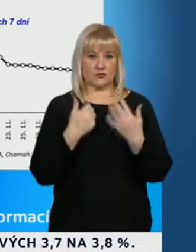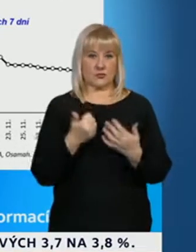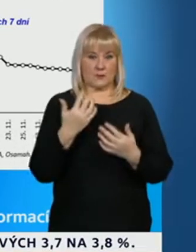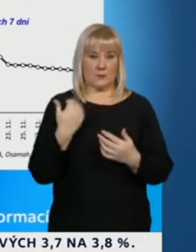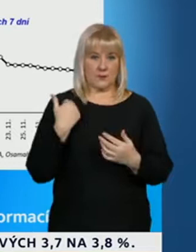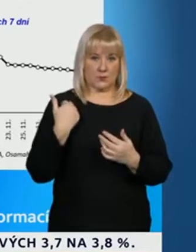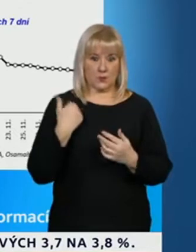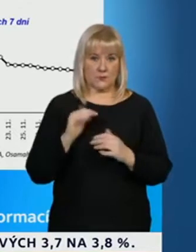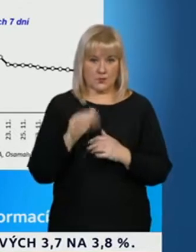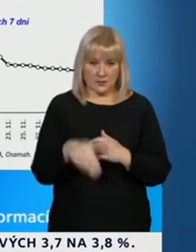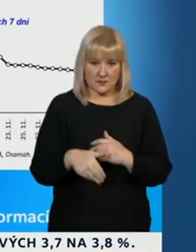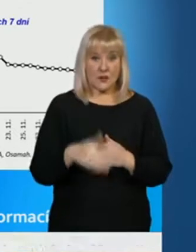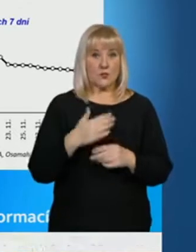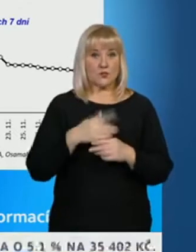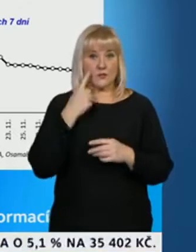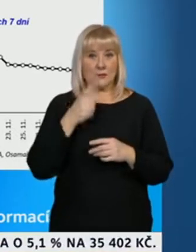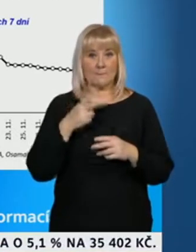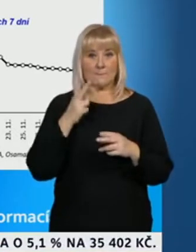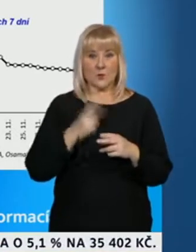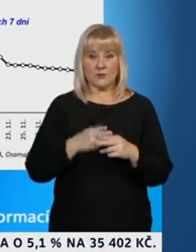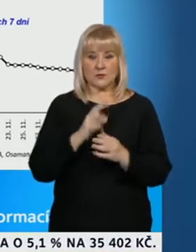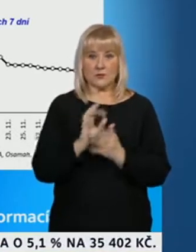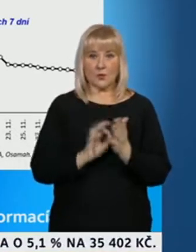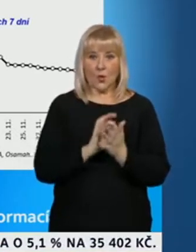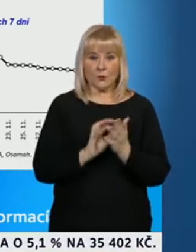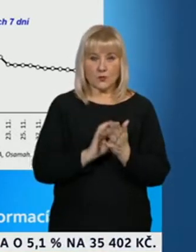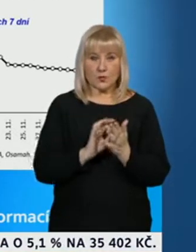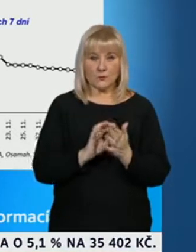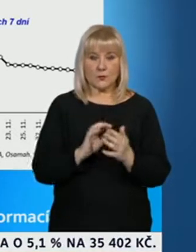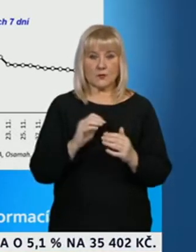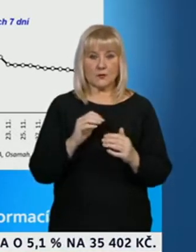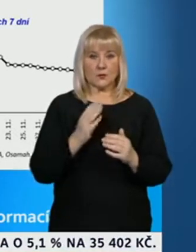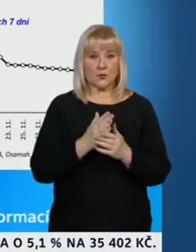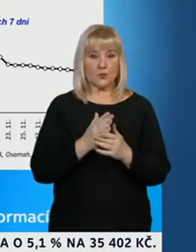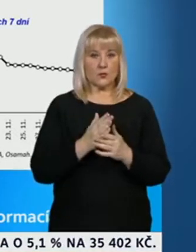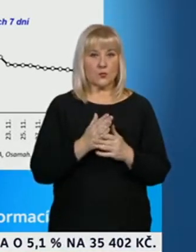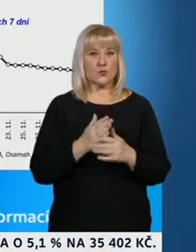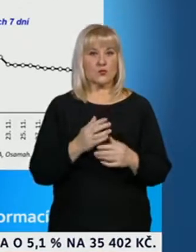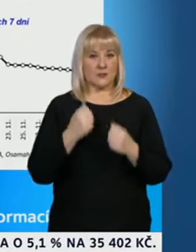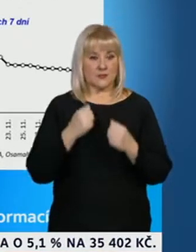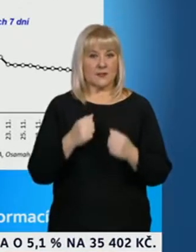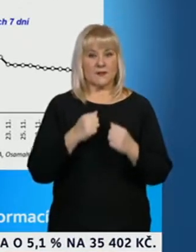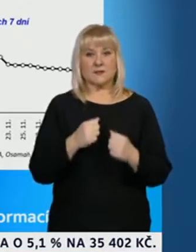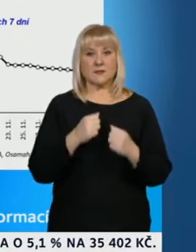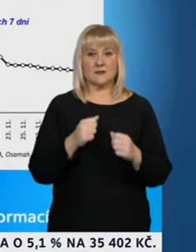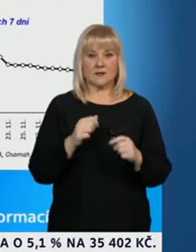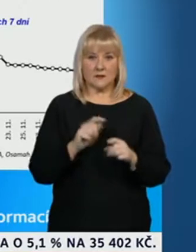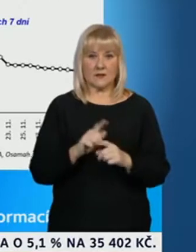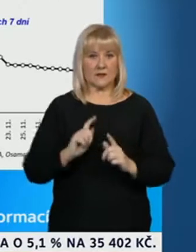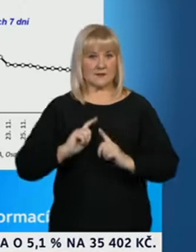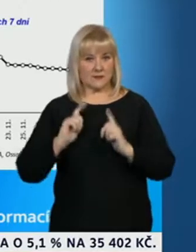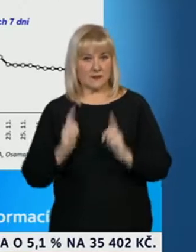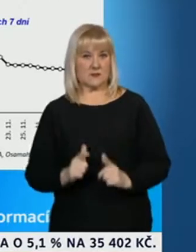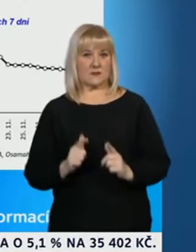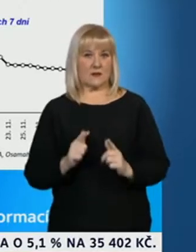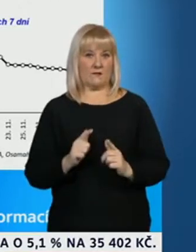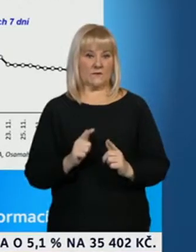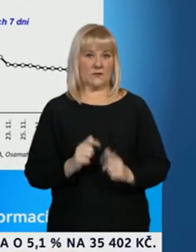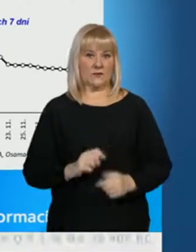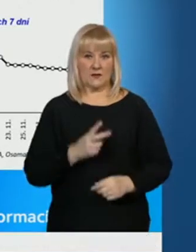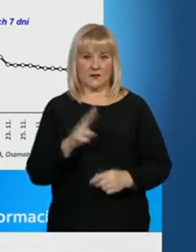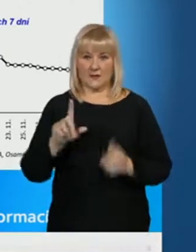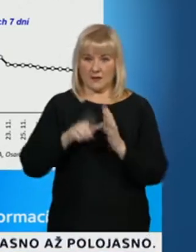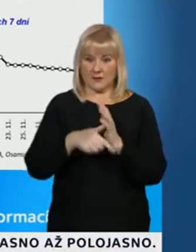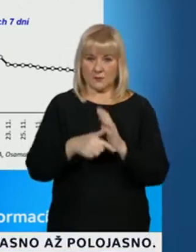A vidíme, že se v tom posledním období ten vývoj zpomalil nebo částečně i zastavil v některých regionech.